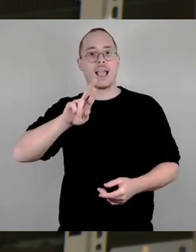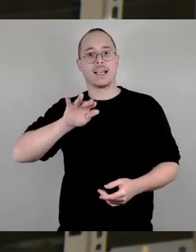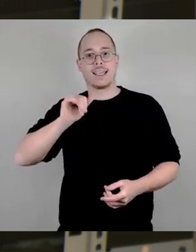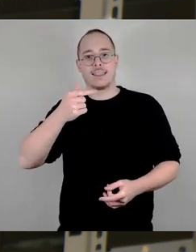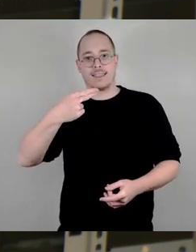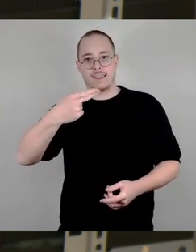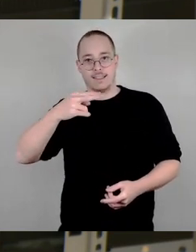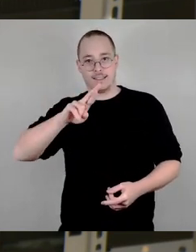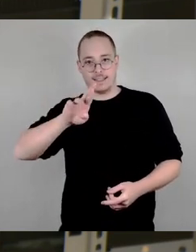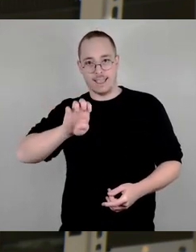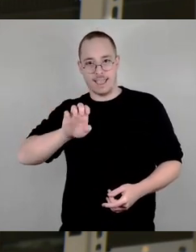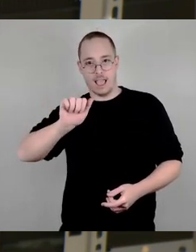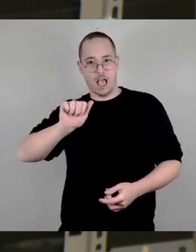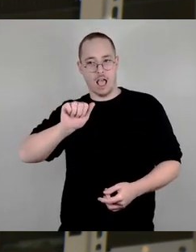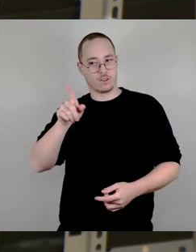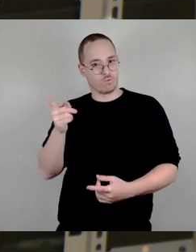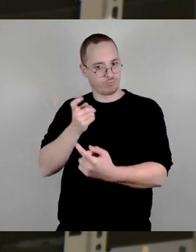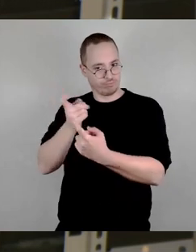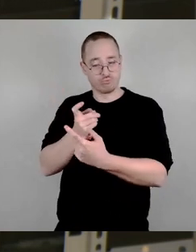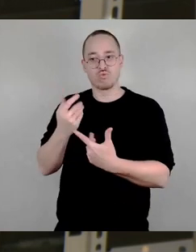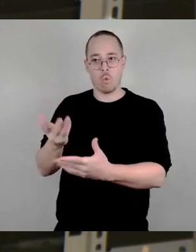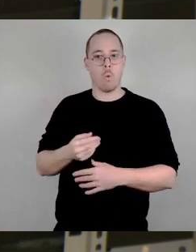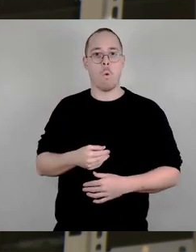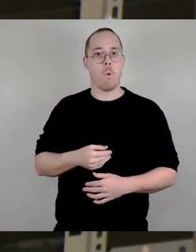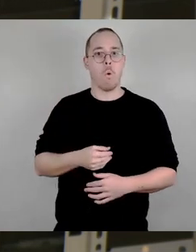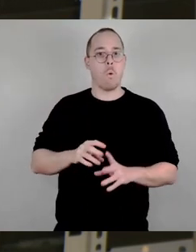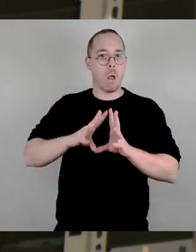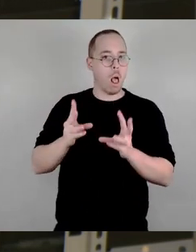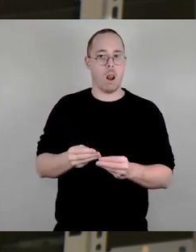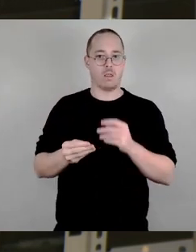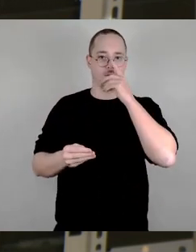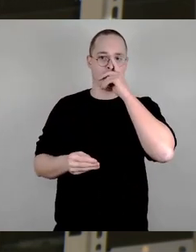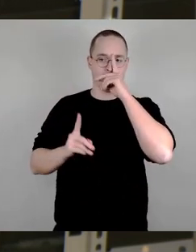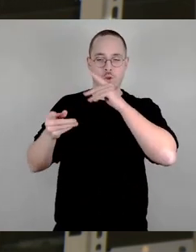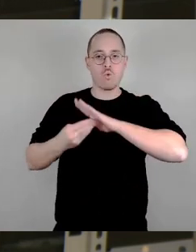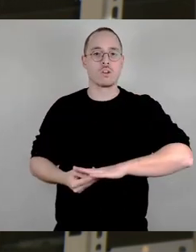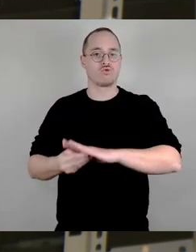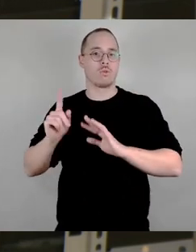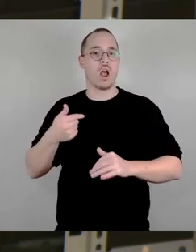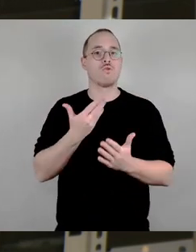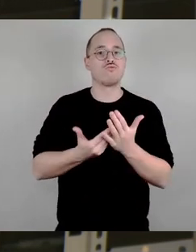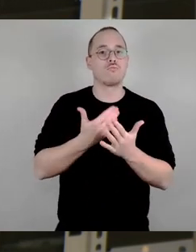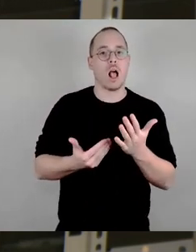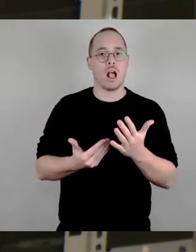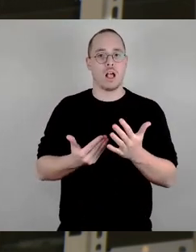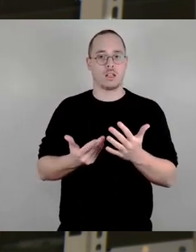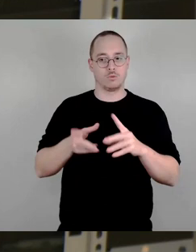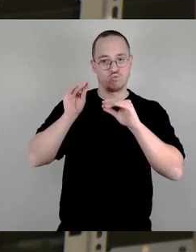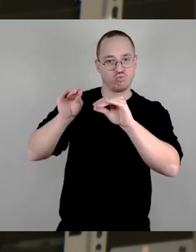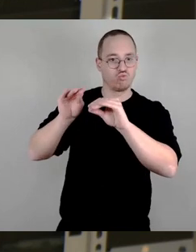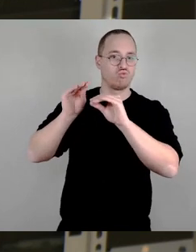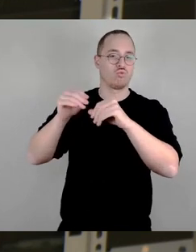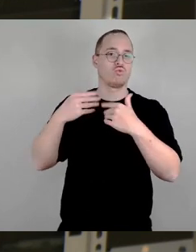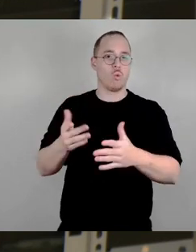Religion oder Herkunft, beim Spracherwerb und geben Rat und Hilfe beim Zurechtfinden im Behörden- und Antragsdschungel.